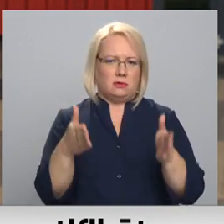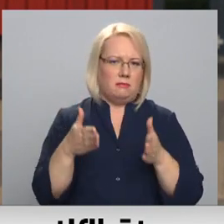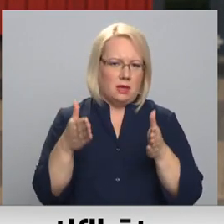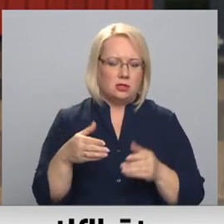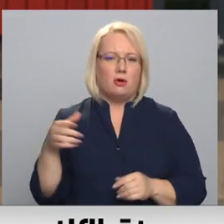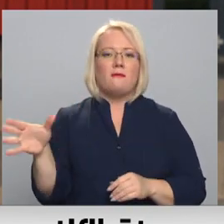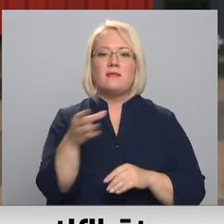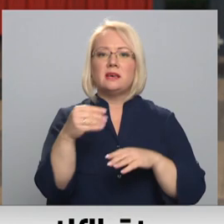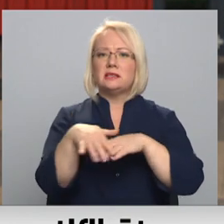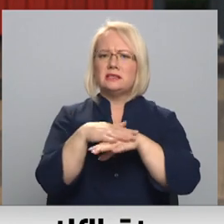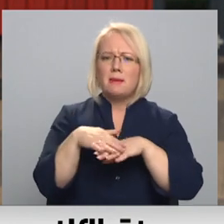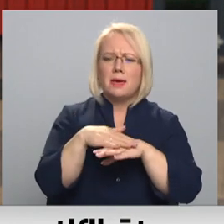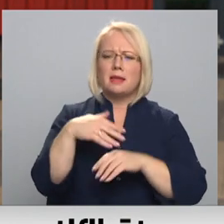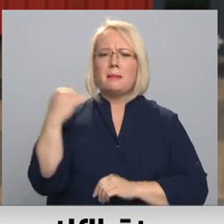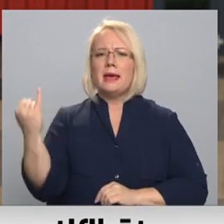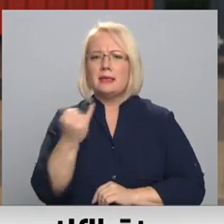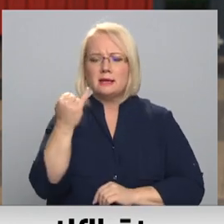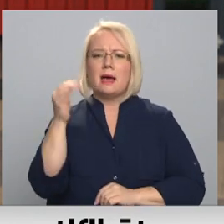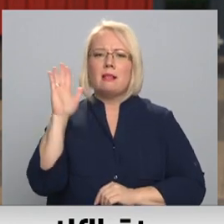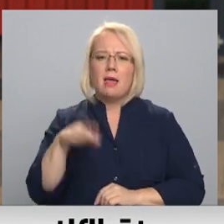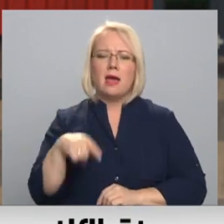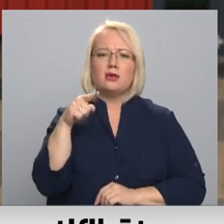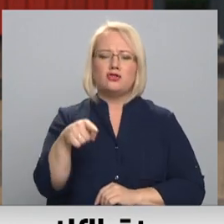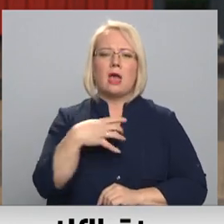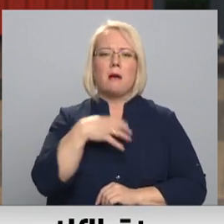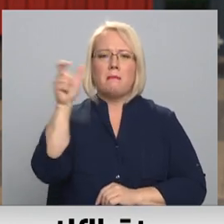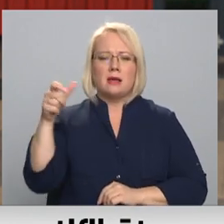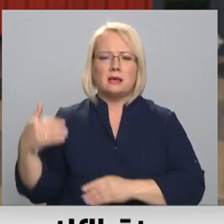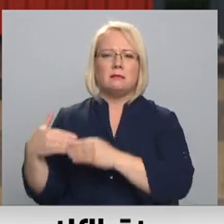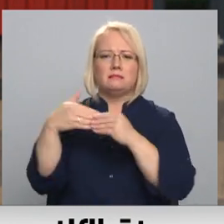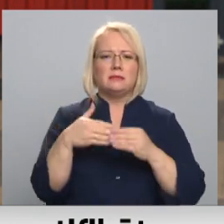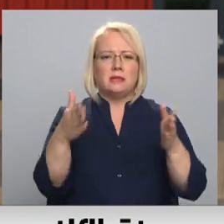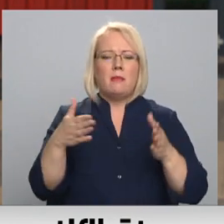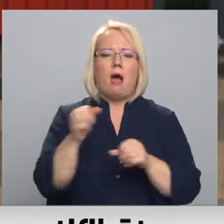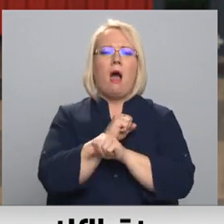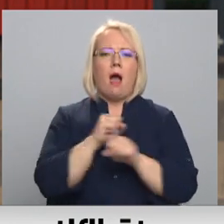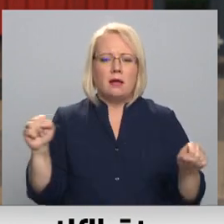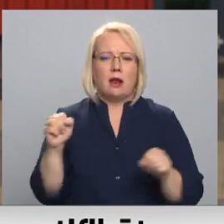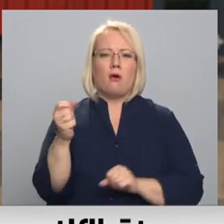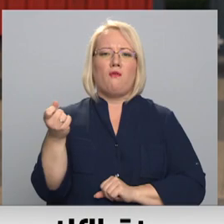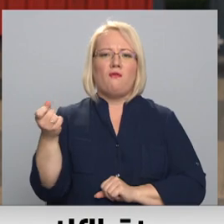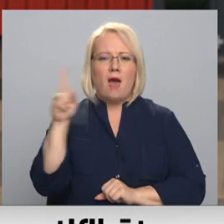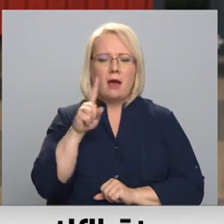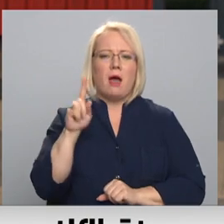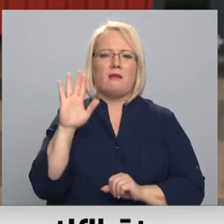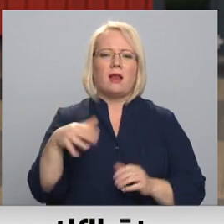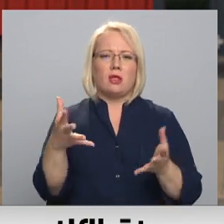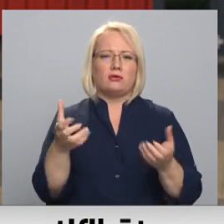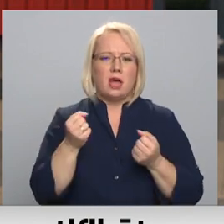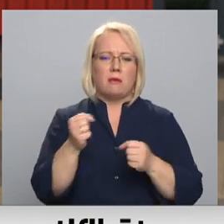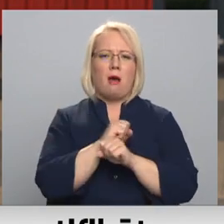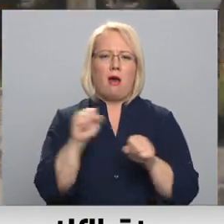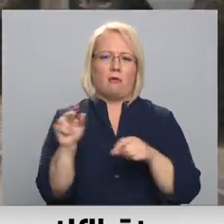visu saviedrības interesēs, lai šie pacienti nokļūtu slimnīcā pēc iespējas ātrāk un pēc iespējas vairāk no viņiem varētu saņemt